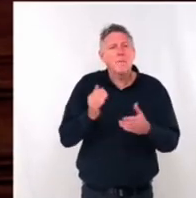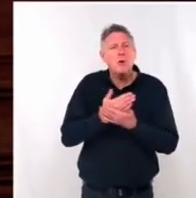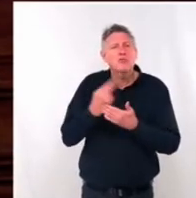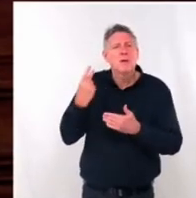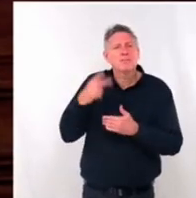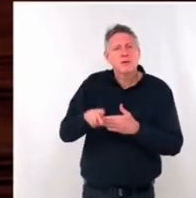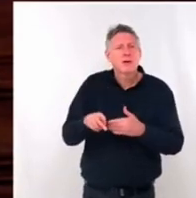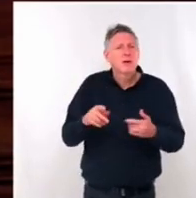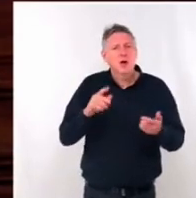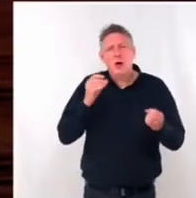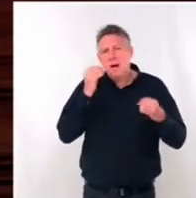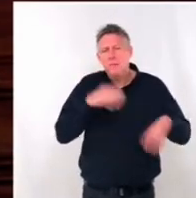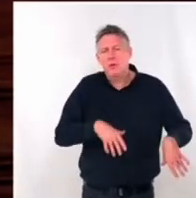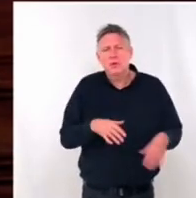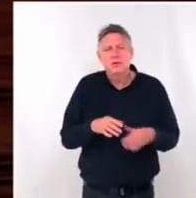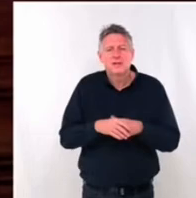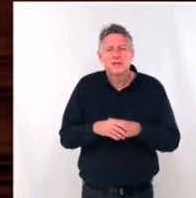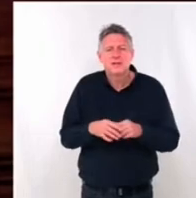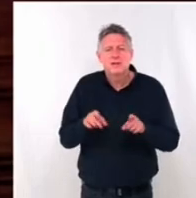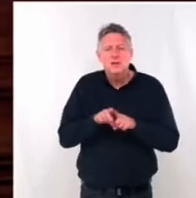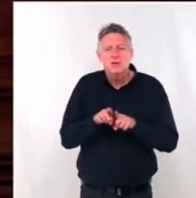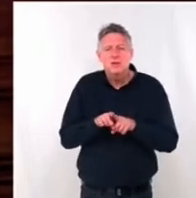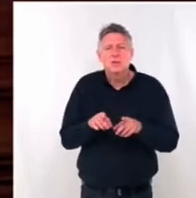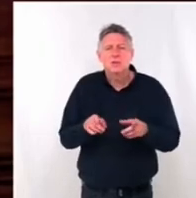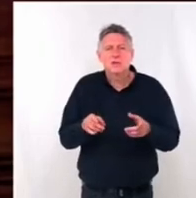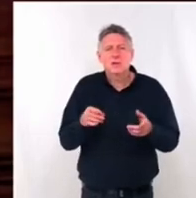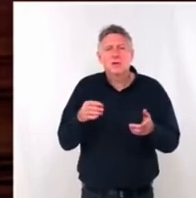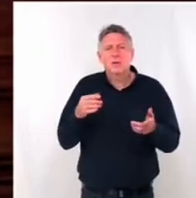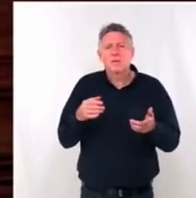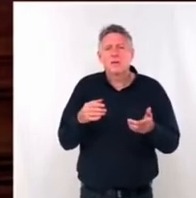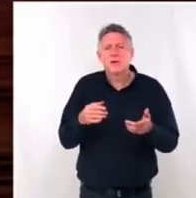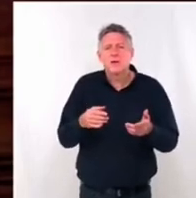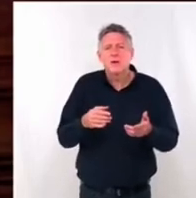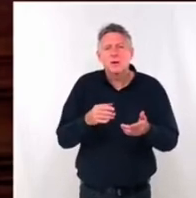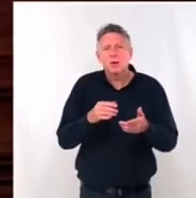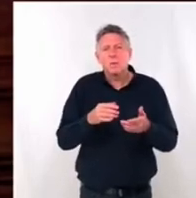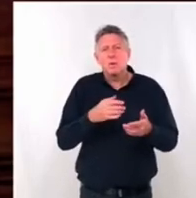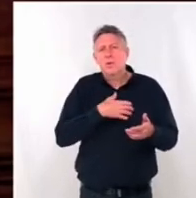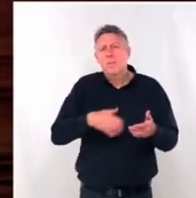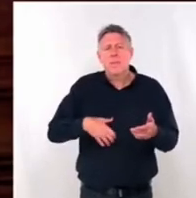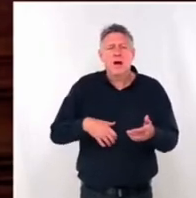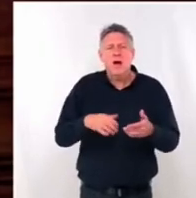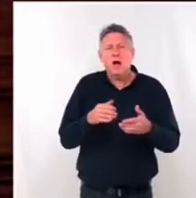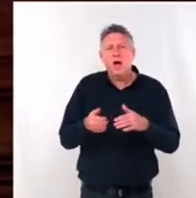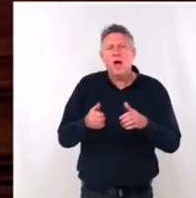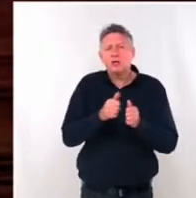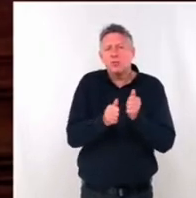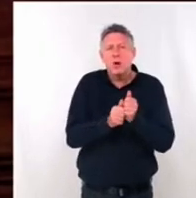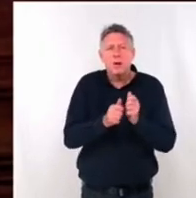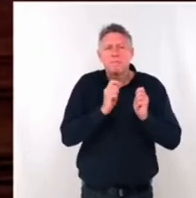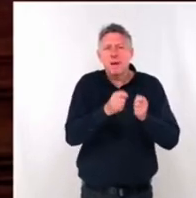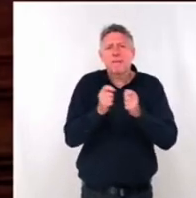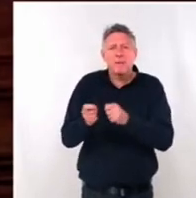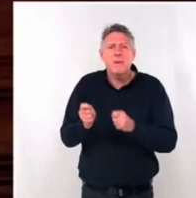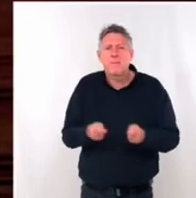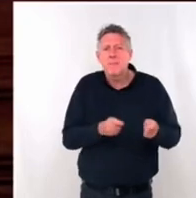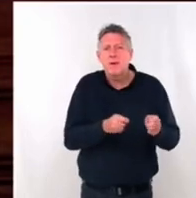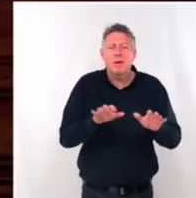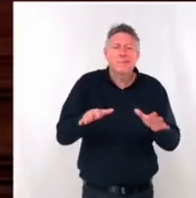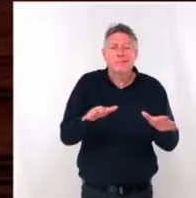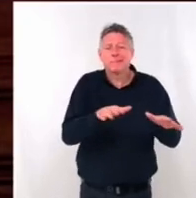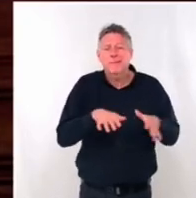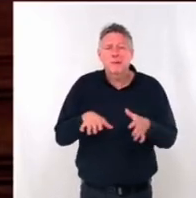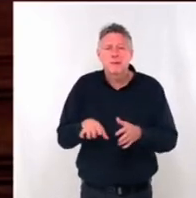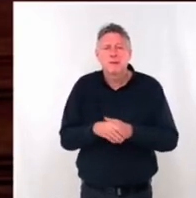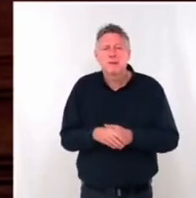l'avoir contesté ici pendant 10 ans. Vous l'avez maintenu, peu ou prou, à la main des maires adjoints de quartier. Il n'y a pas plus de bifurcation qu'il n'y a